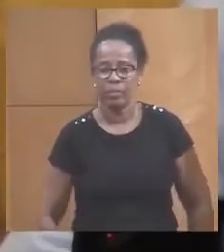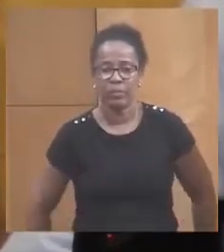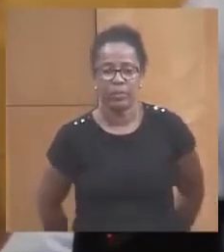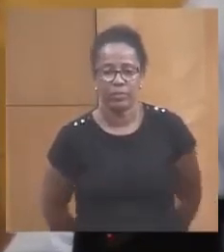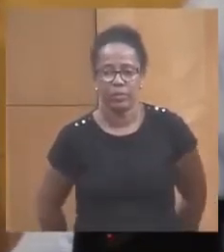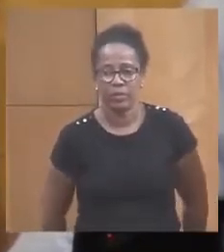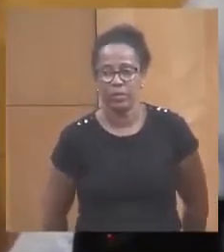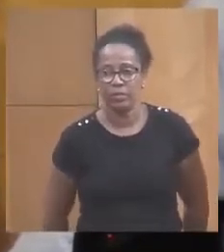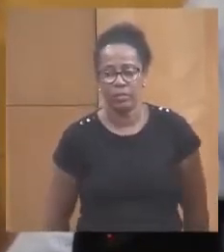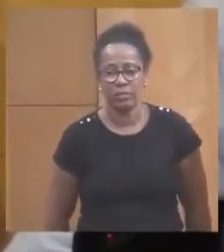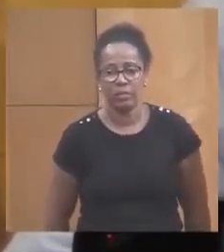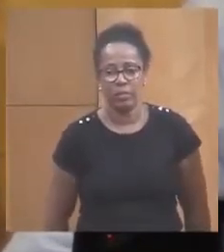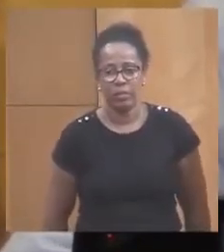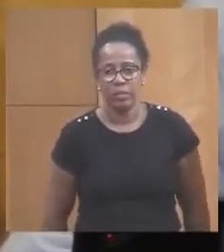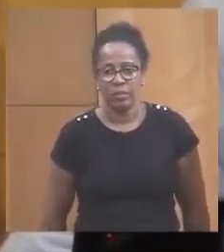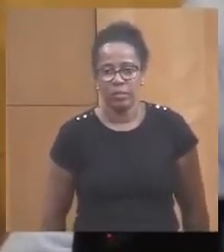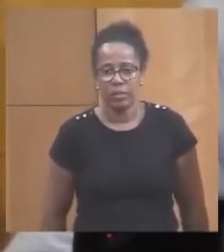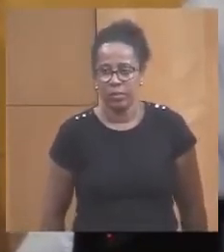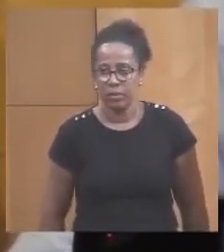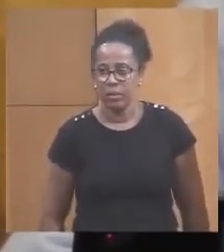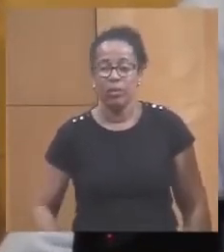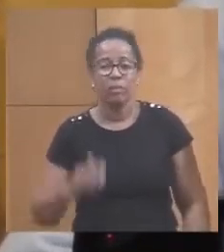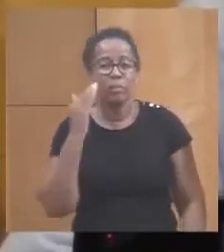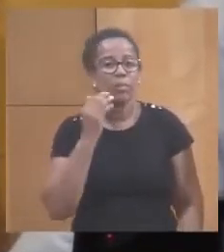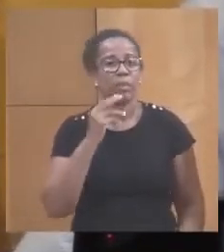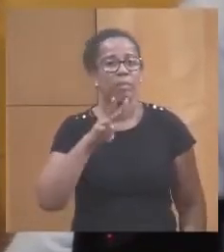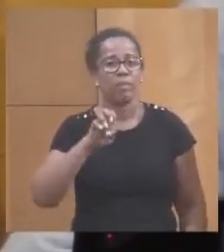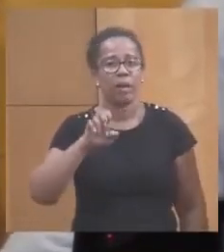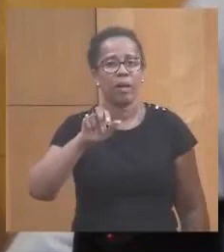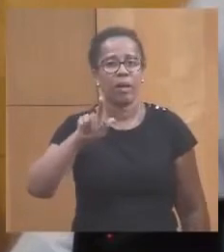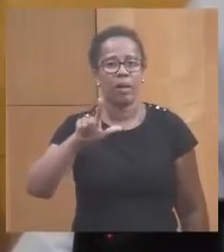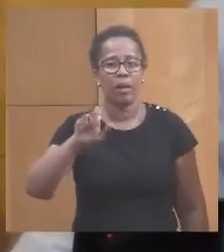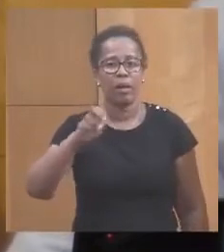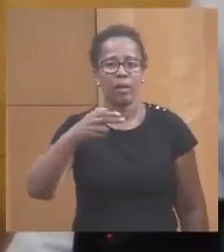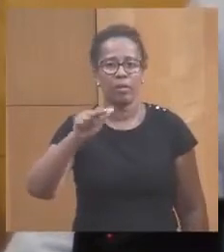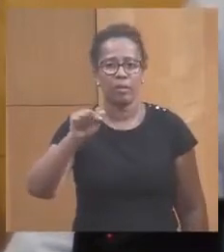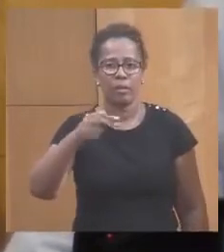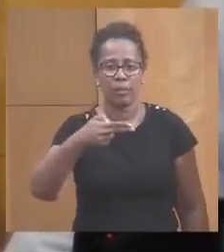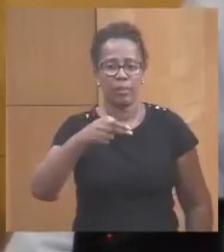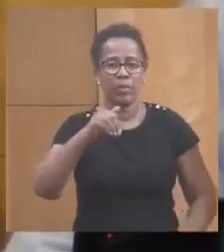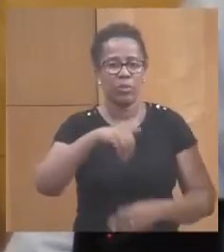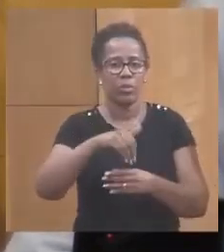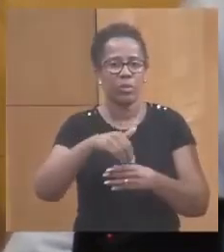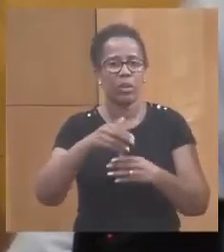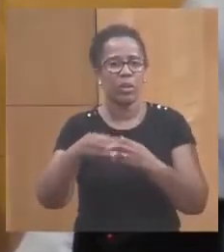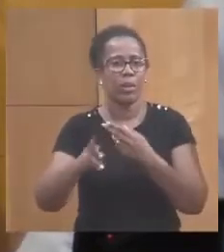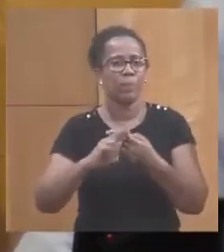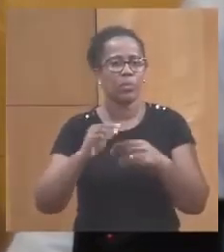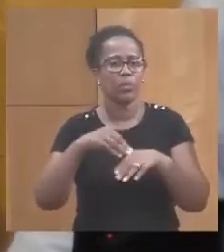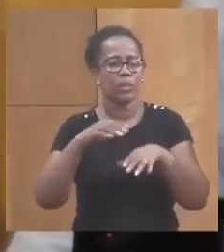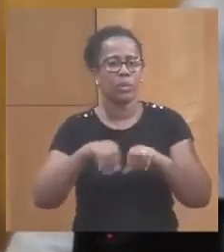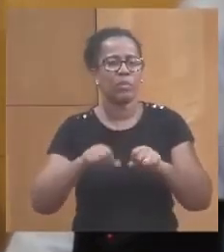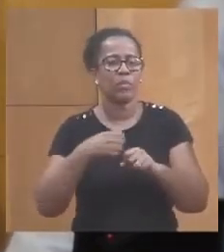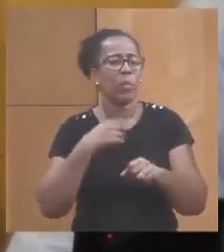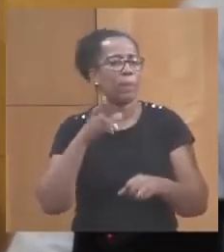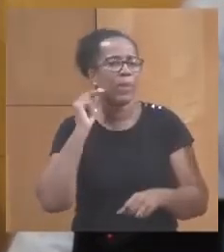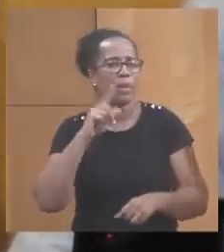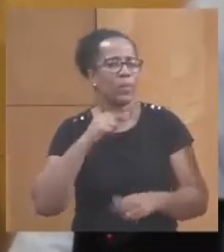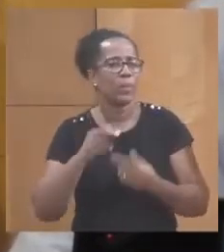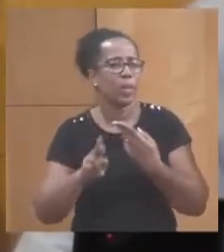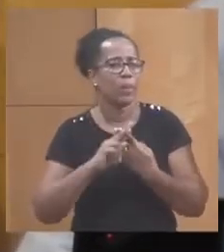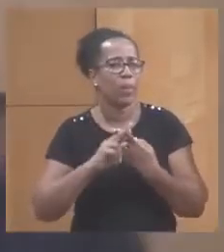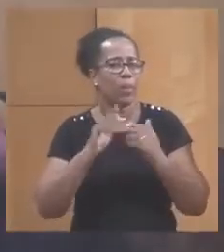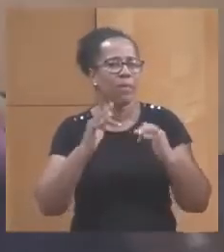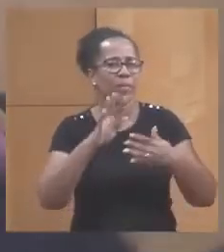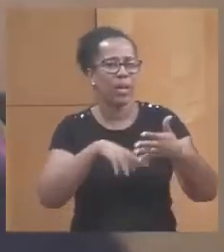Valentin d'abord. C juste parce que dans la réponse du conseil exécutif, je n'ai pas entendu le